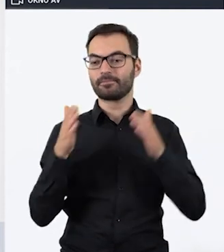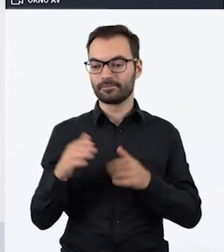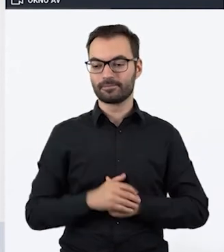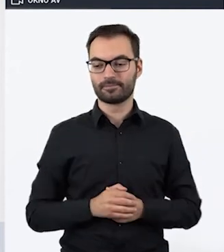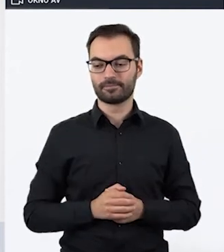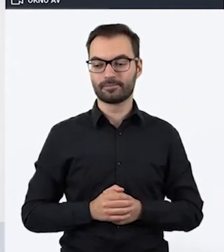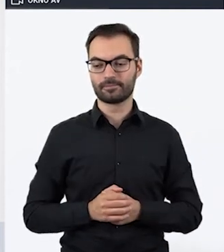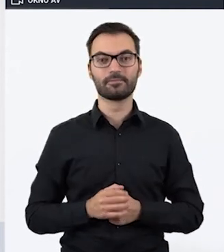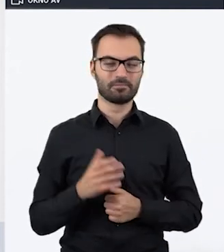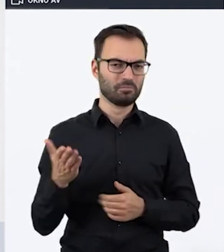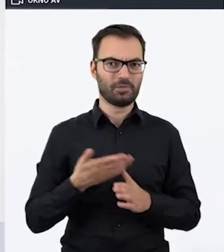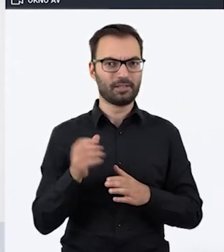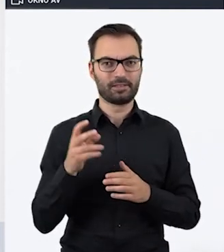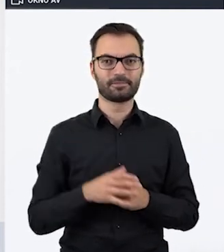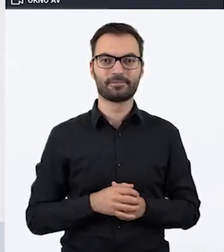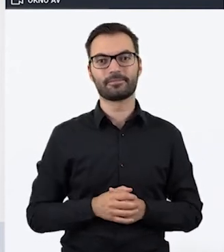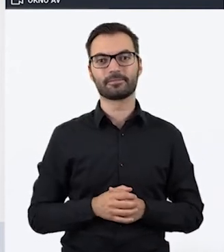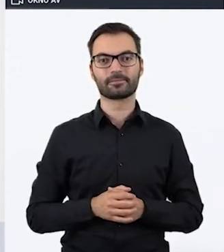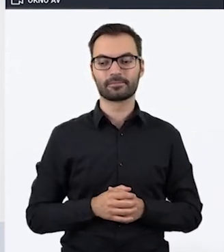generatorów? Tak.